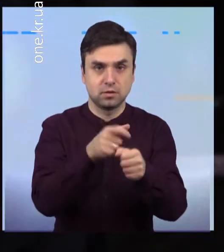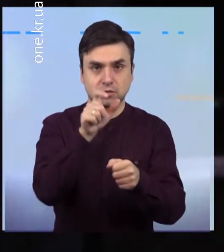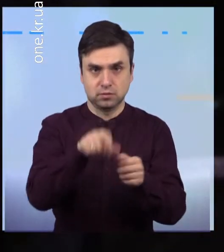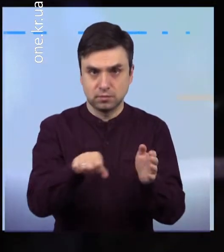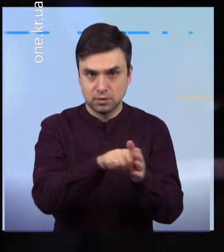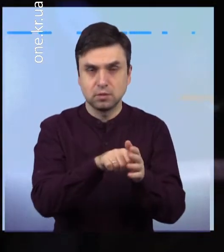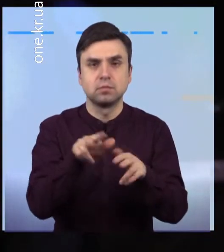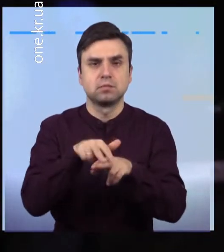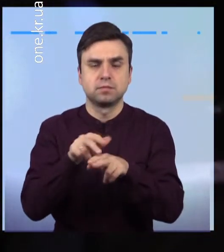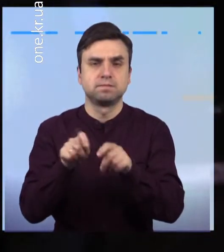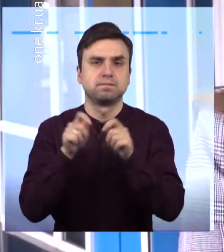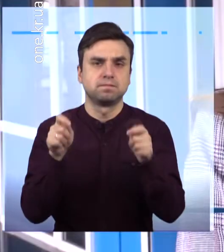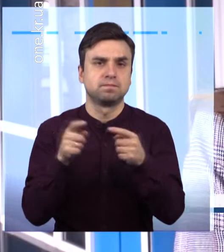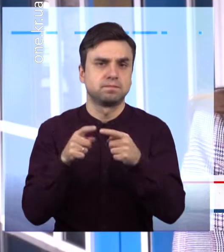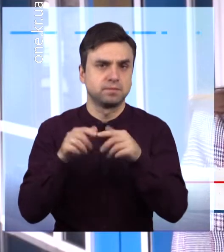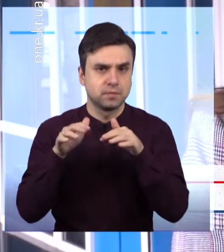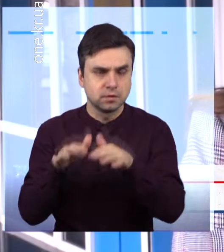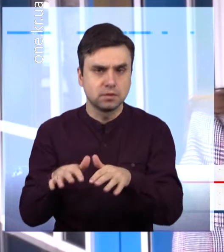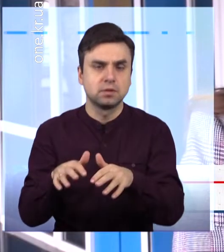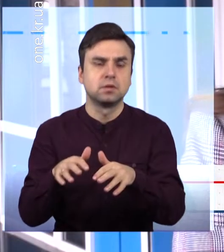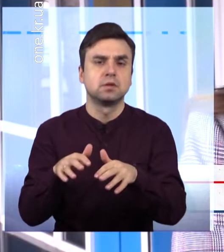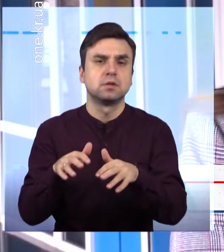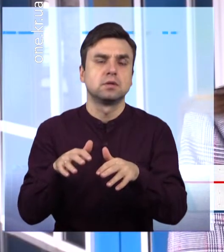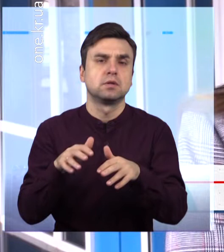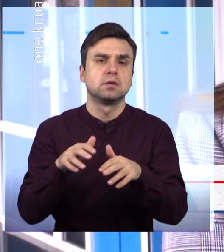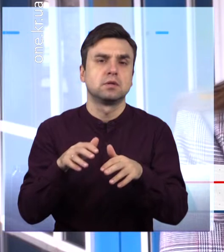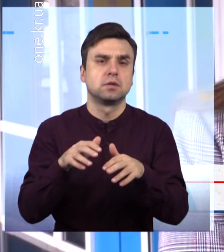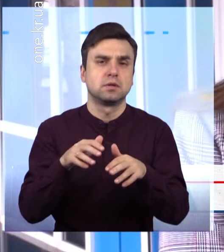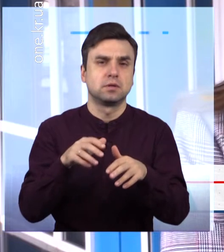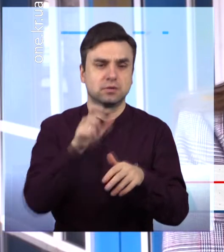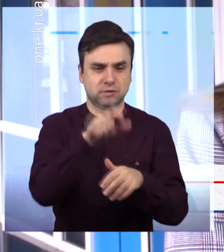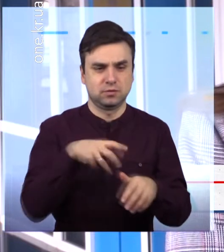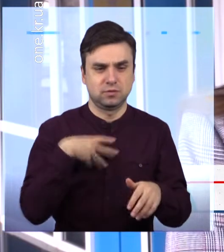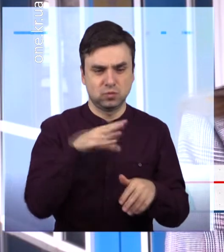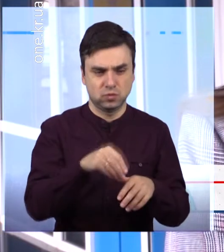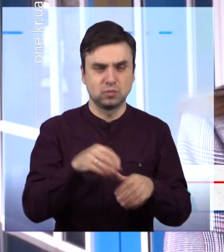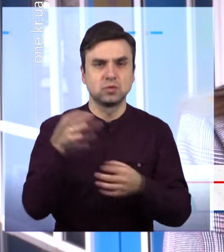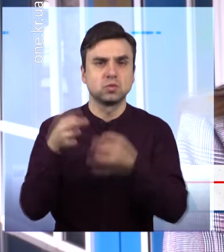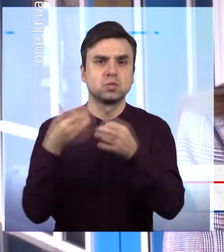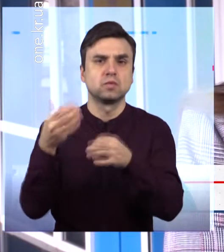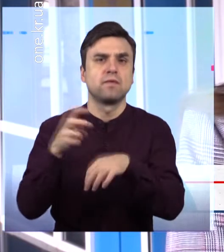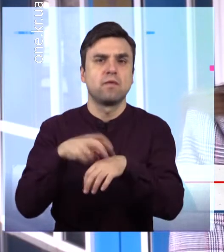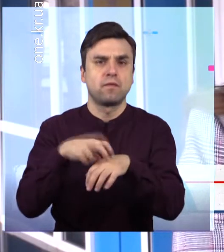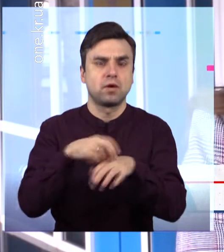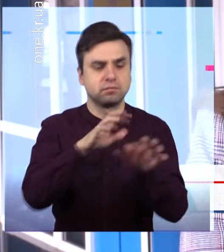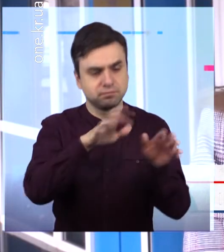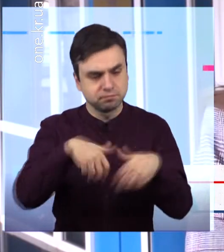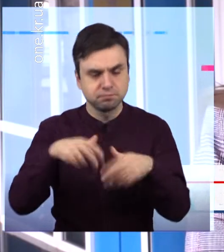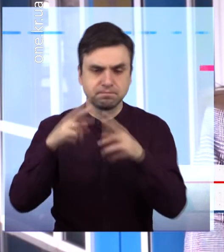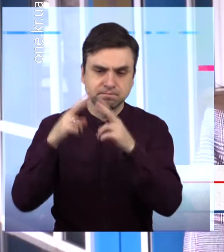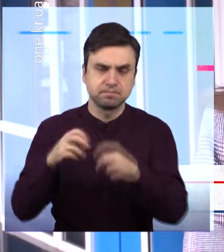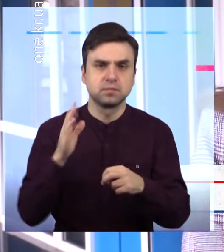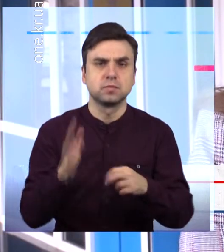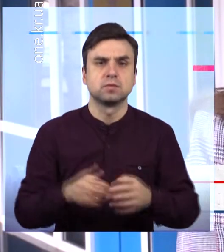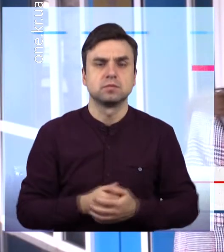судово-медичну експертизу Водій автомобіля «Фольксваген» допустив наїзд на пішохода, чоловіка 69-го року народження, який перетинав проїжджу